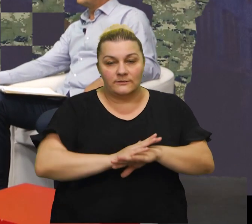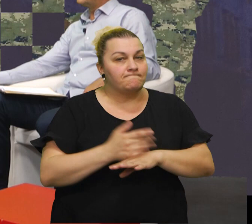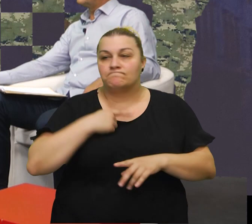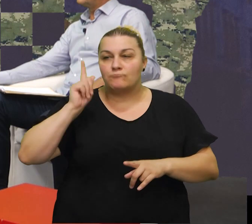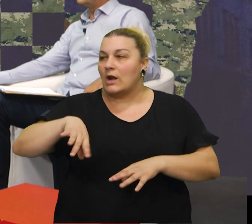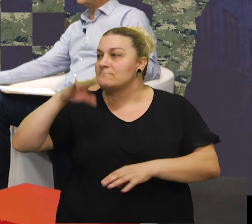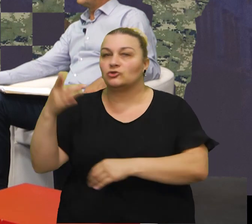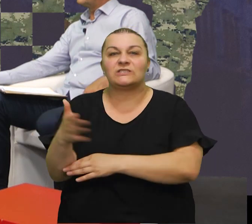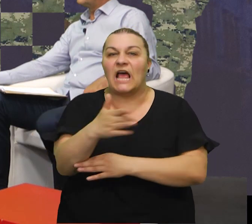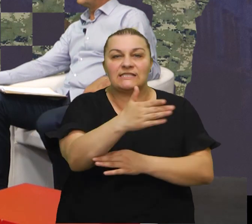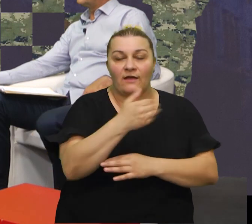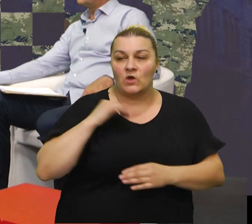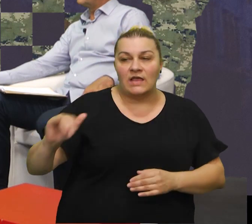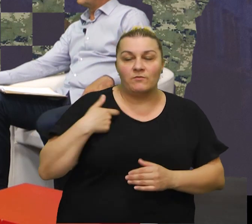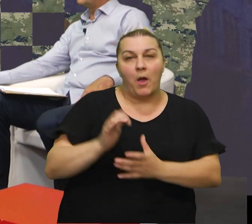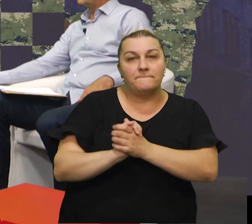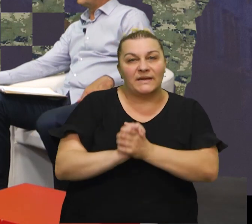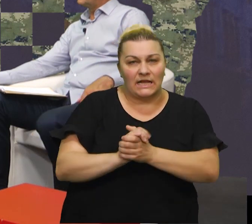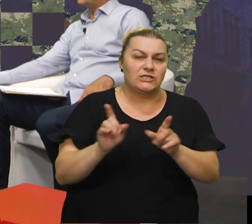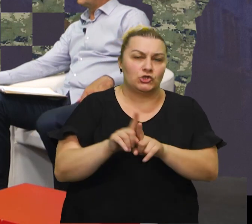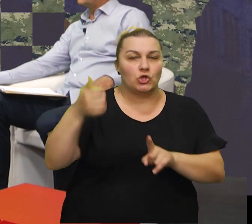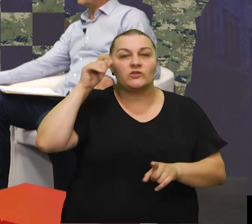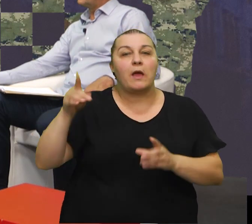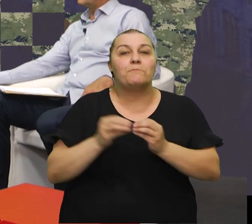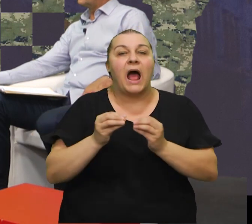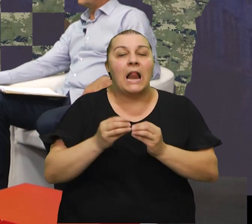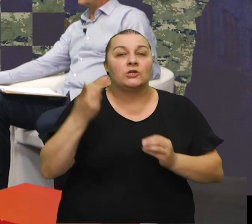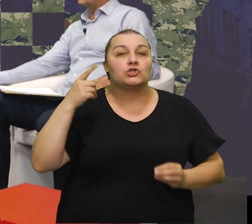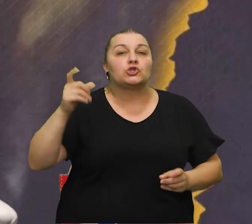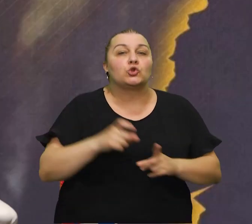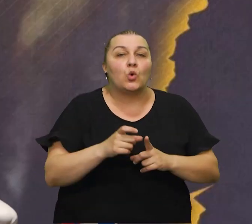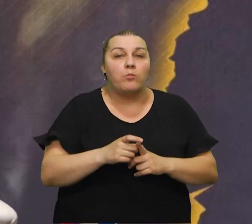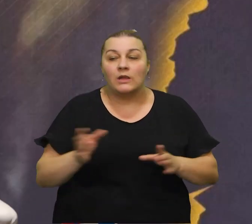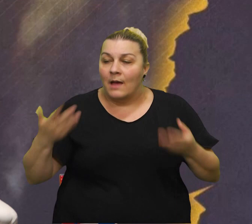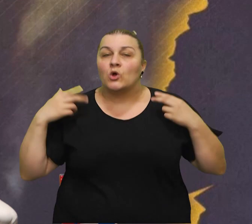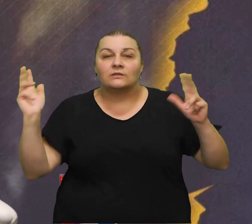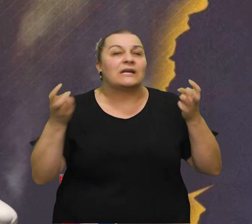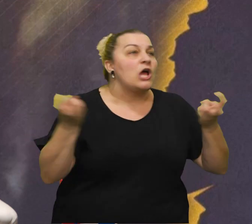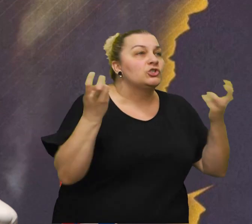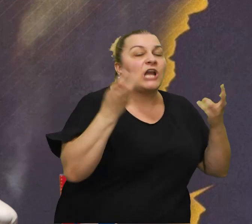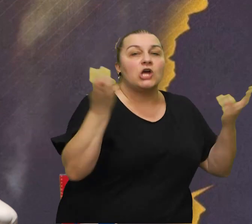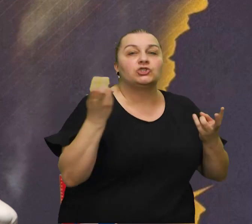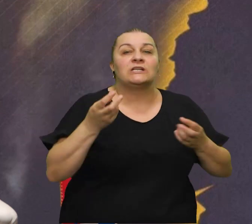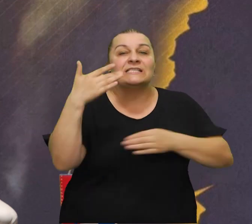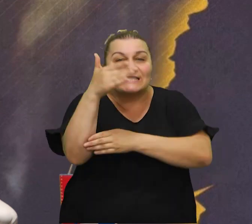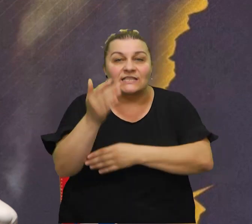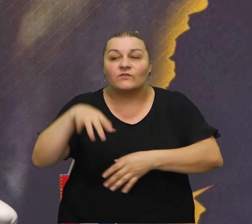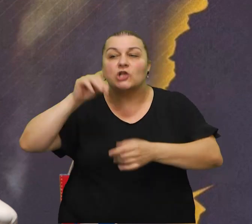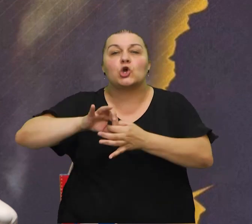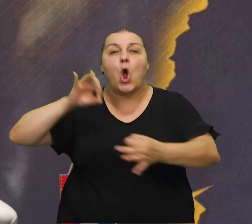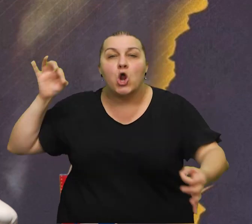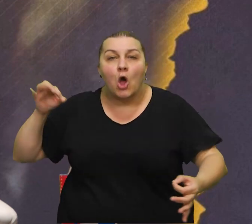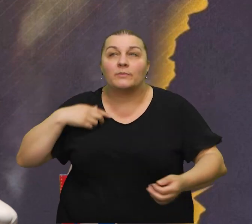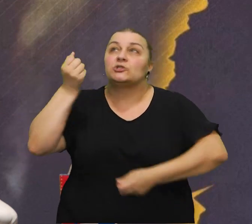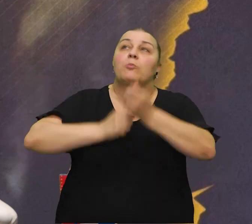idem na iz zastavu govorim o momen jednom prijatelju isto Baleći iz Dugopolja kaže amo će ja Luka idemo na iz zastavu idemo na iz konape naprijed